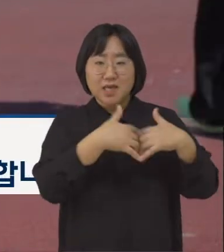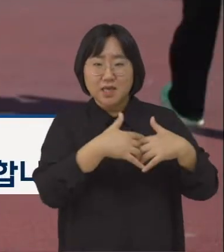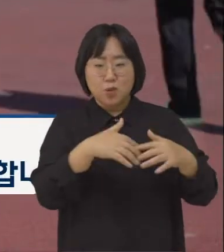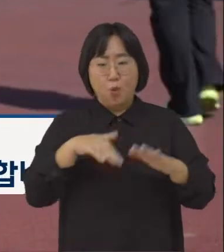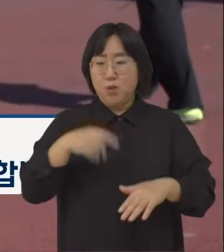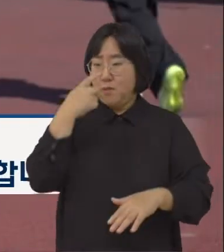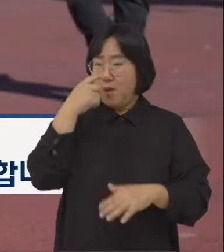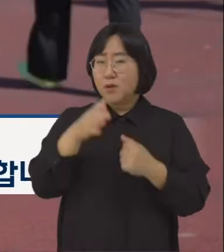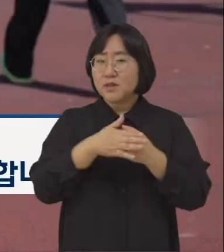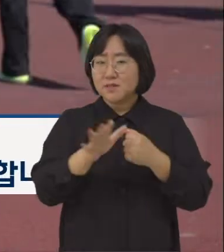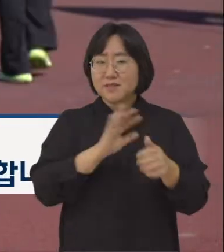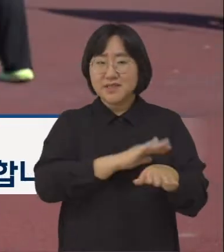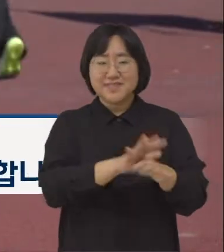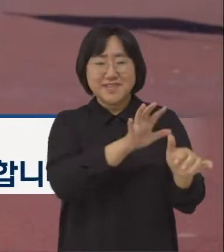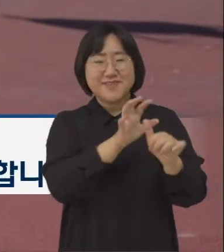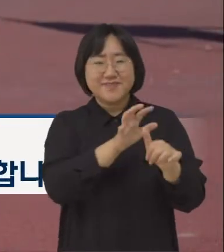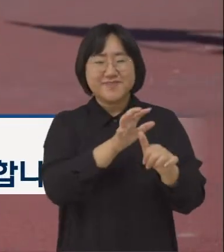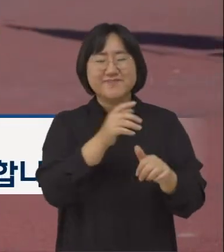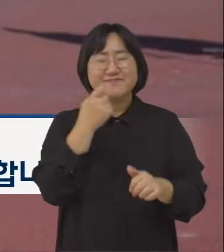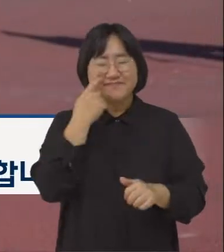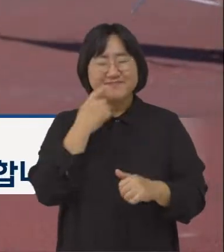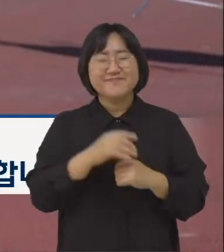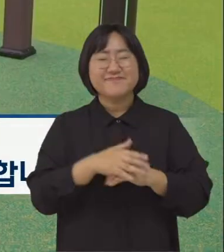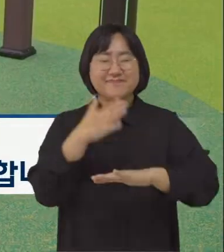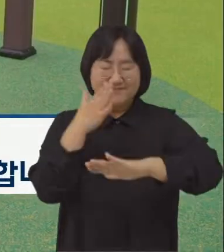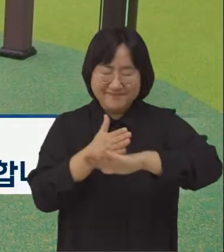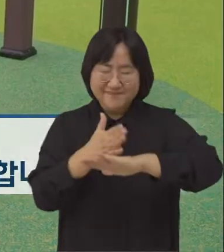배우고 했으니까 잘 이용하겠습니다. 감사합니다.